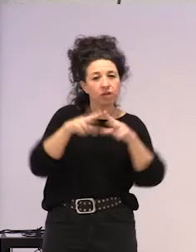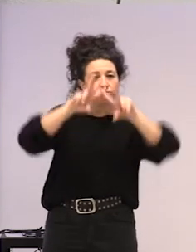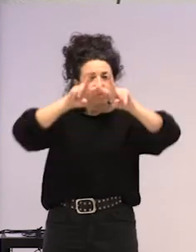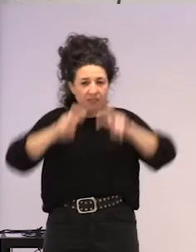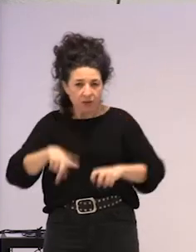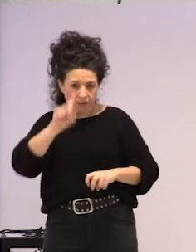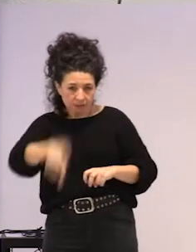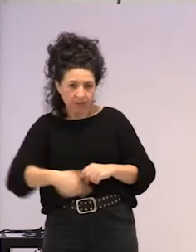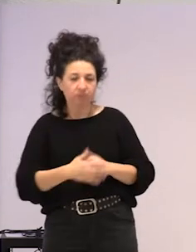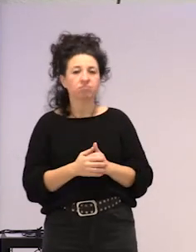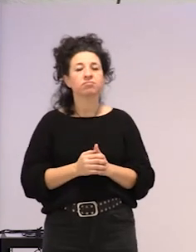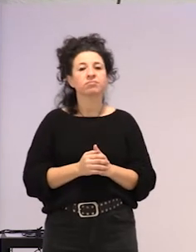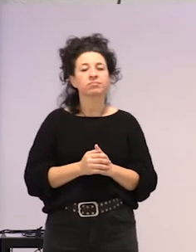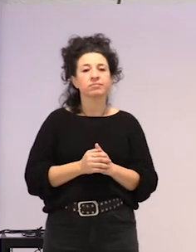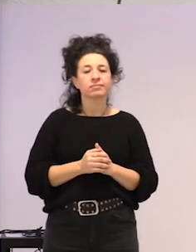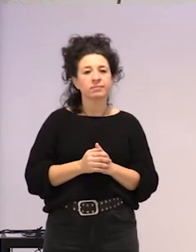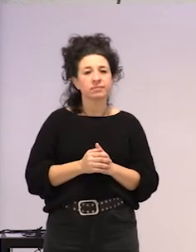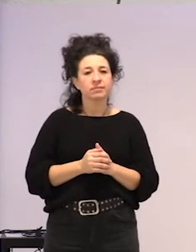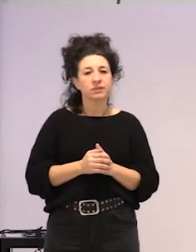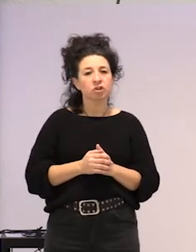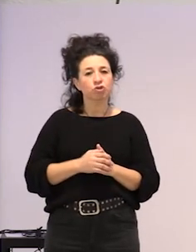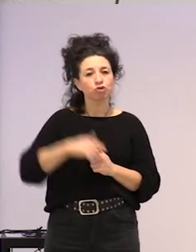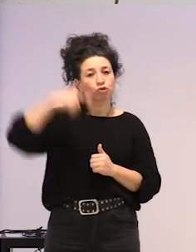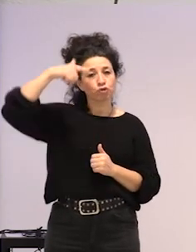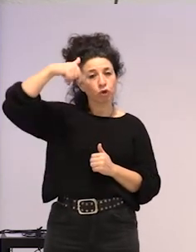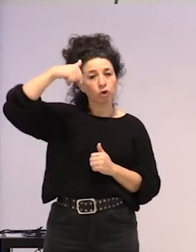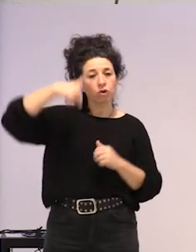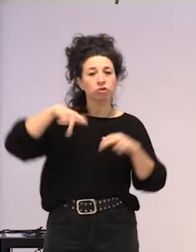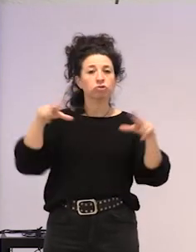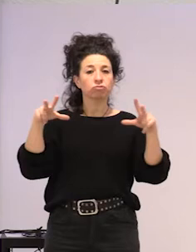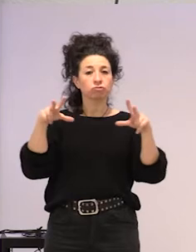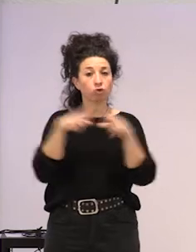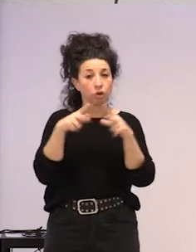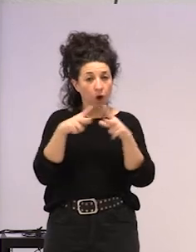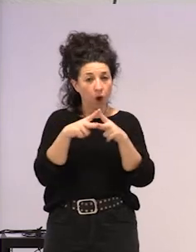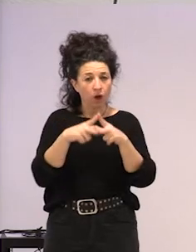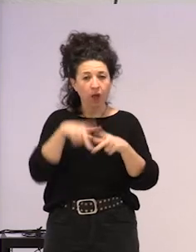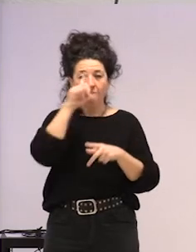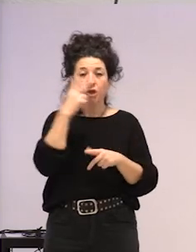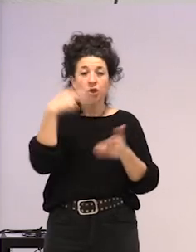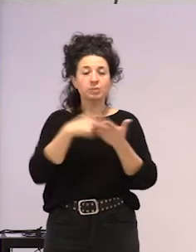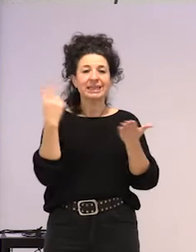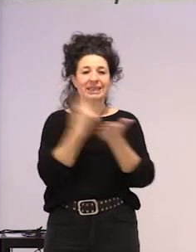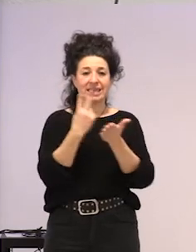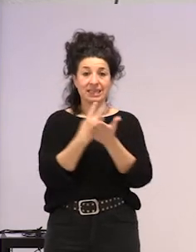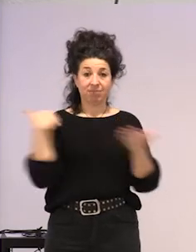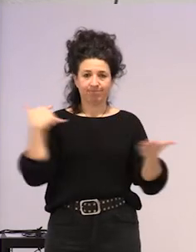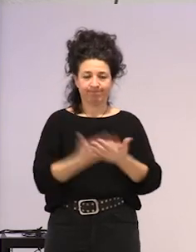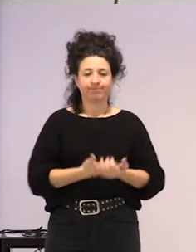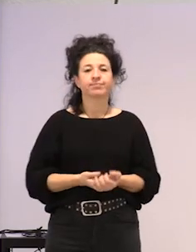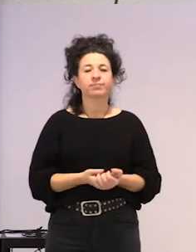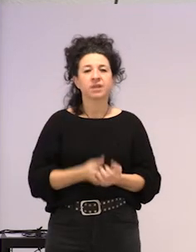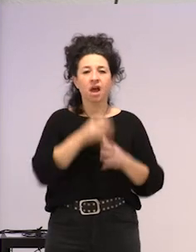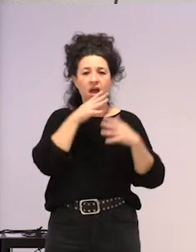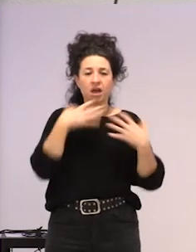eta soziologian doktoreare bila eta amazaztineik. Baurako, soziologia